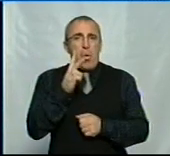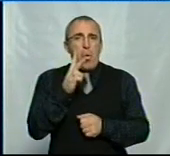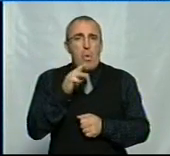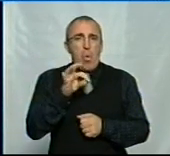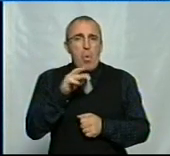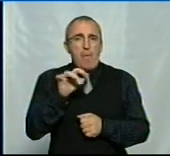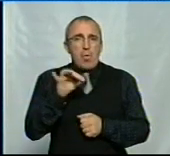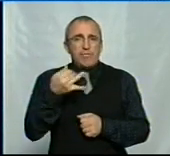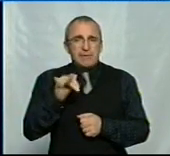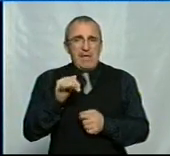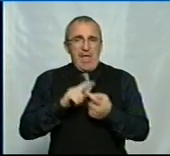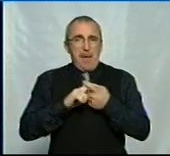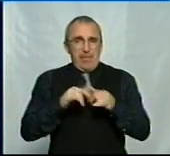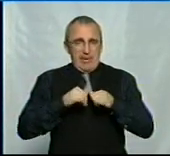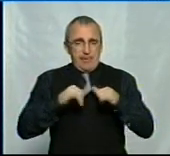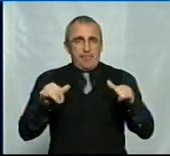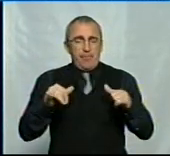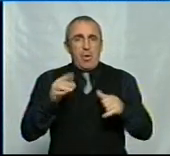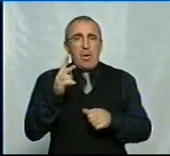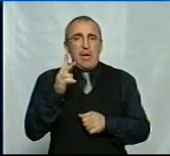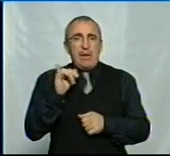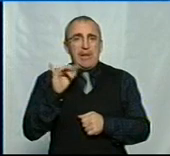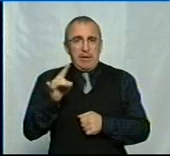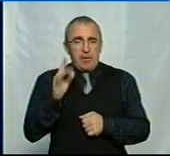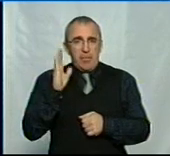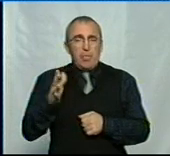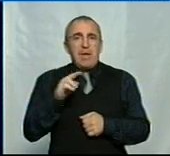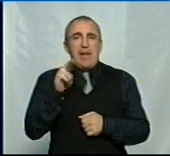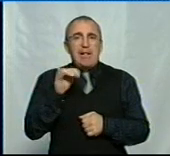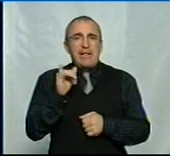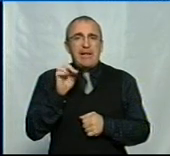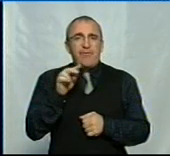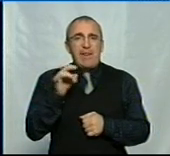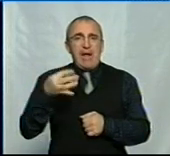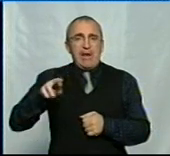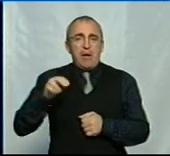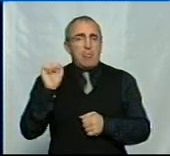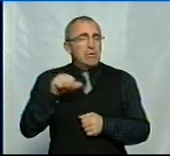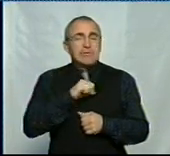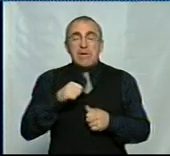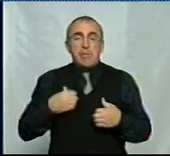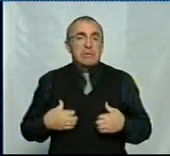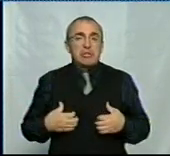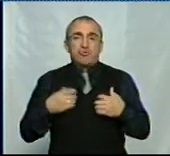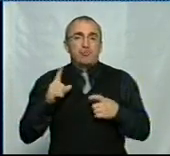епідемією корій буде епідемія дифтерії. Це найстрашніше, що може бути.